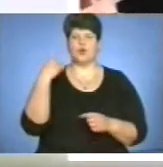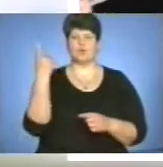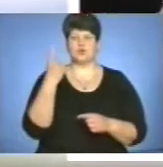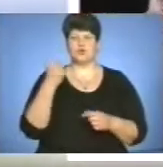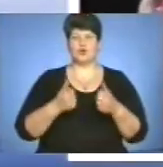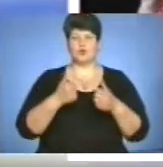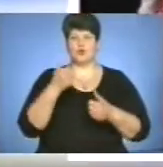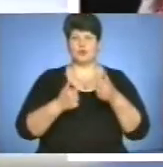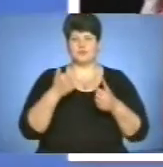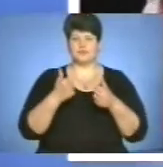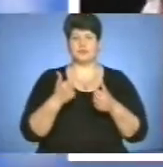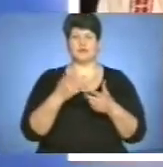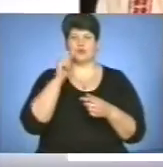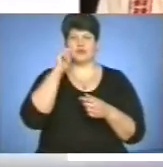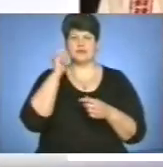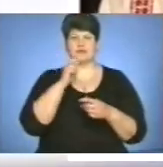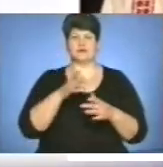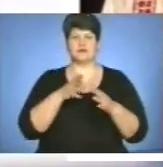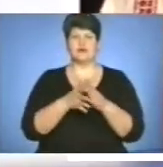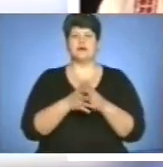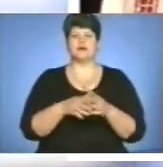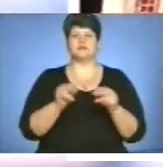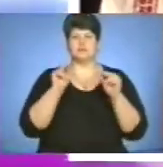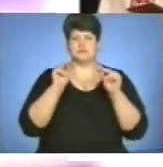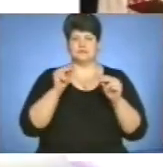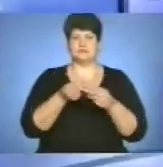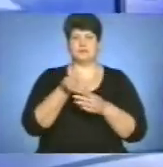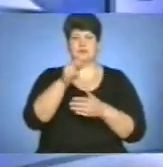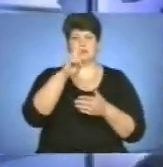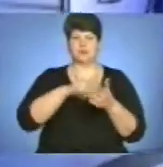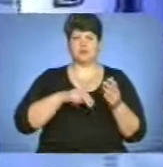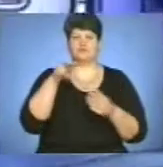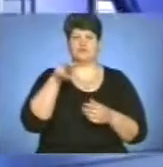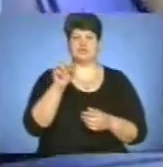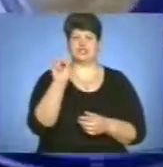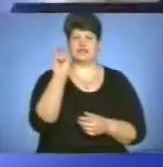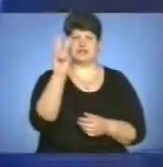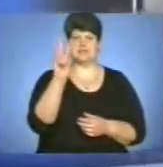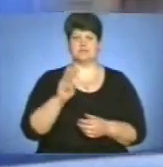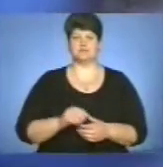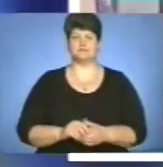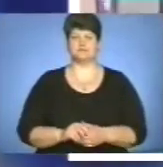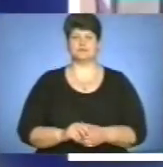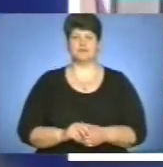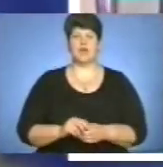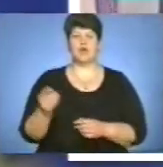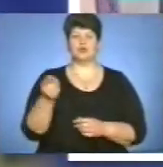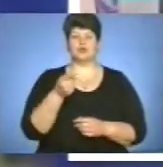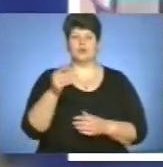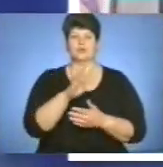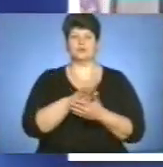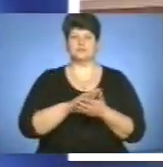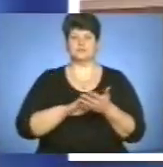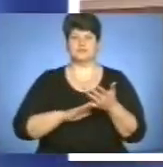всеукраїнського рейтингу «Сумлінні платники податків-2013». У Тернополі триває